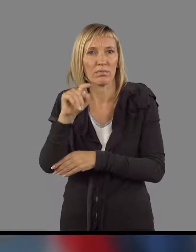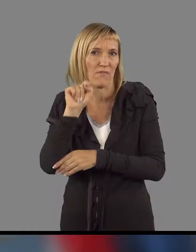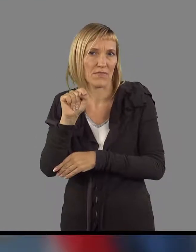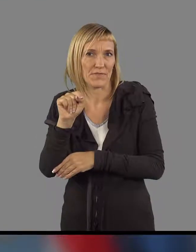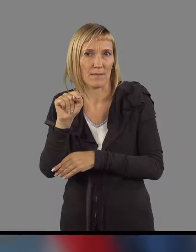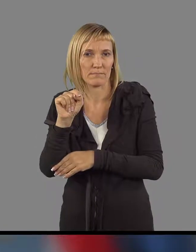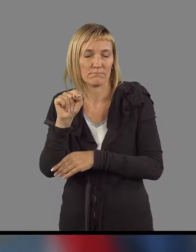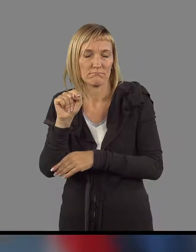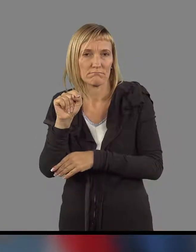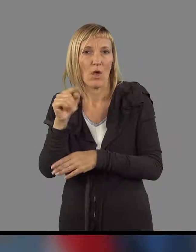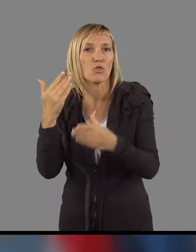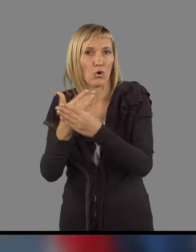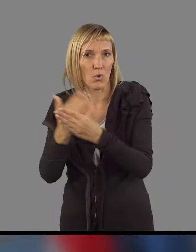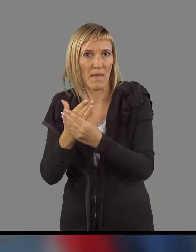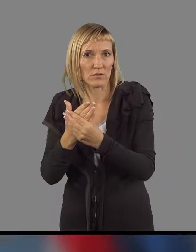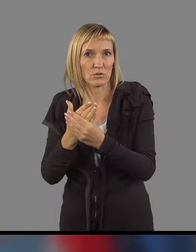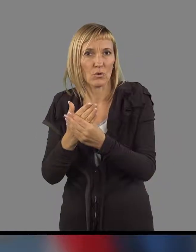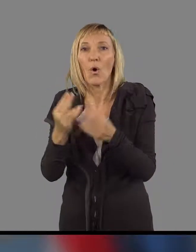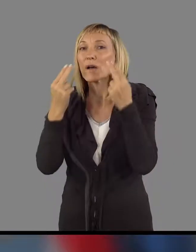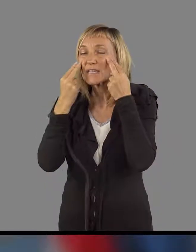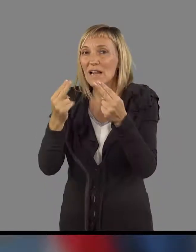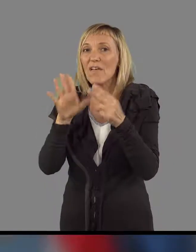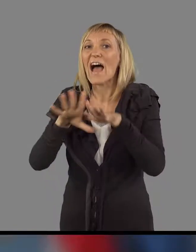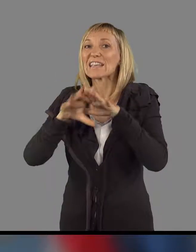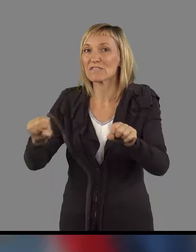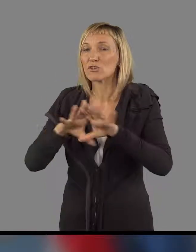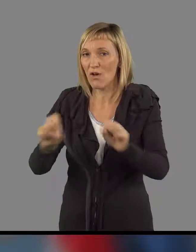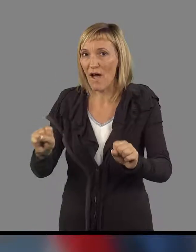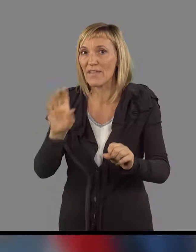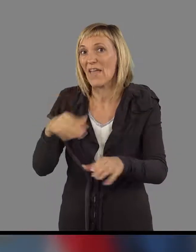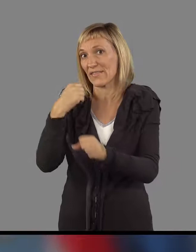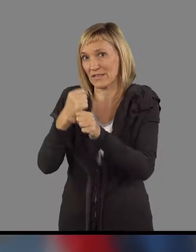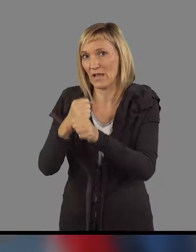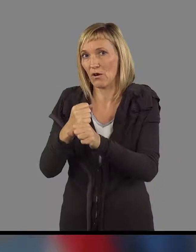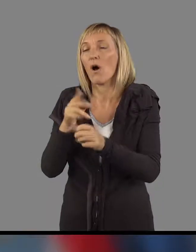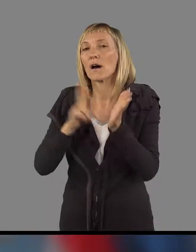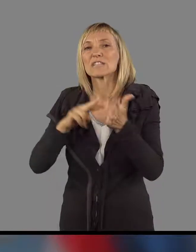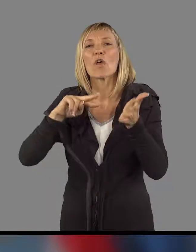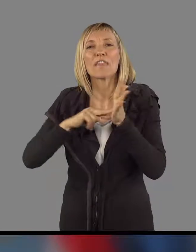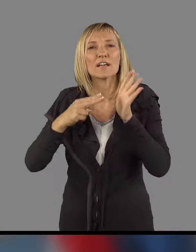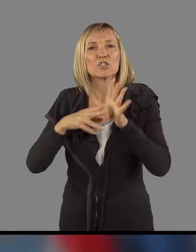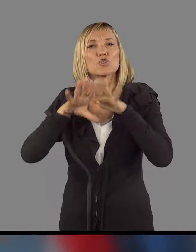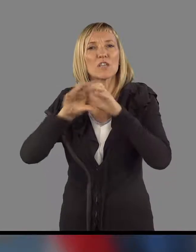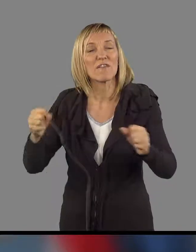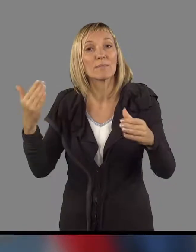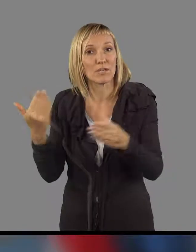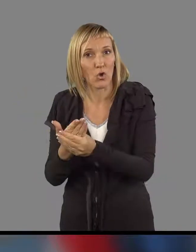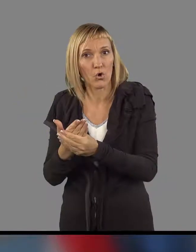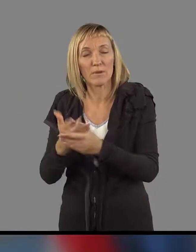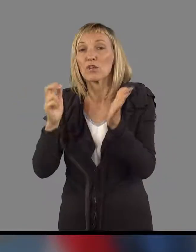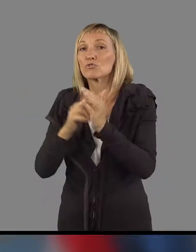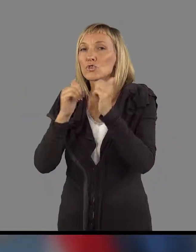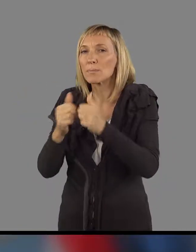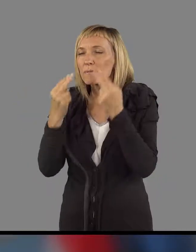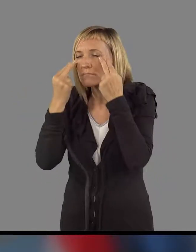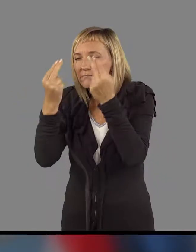tem proračunu, ki se nanašajo na samo izvrševanje, gre res za tehnični izvedbeni dokument. Mi smo še